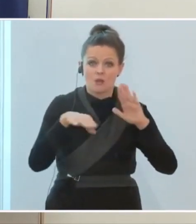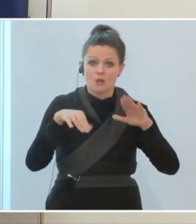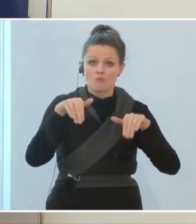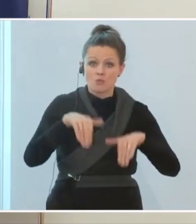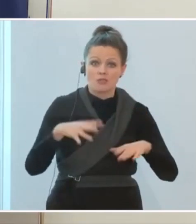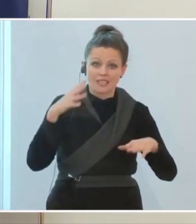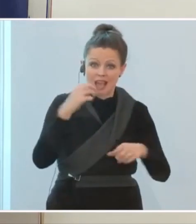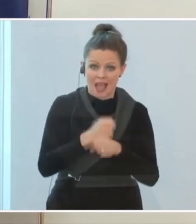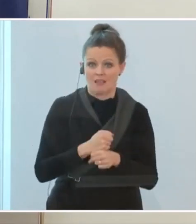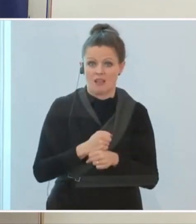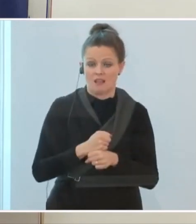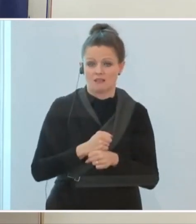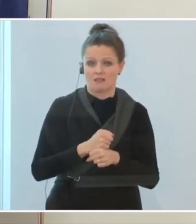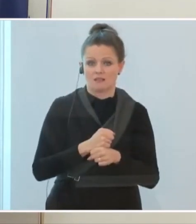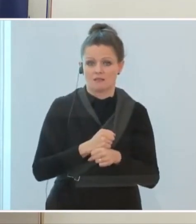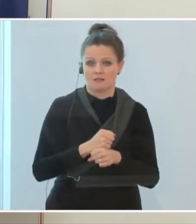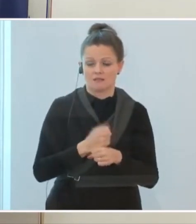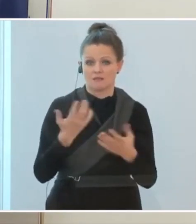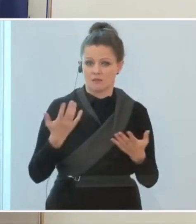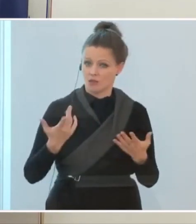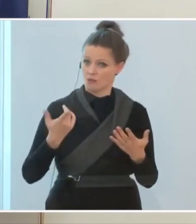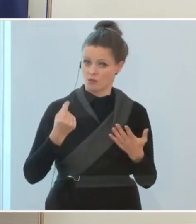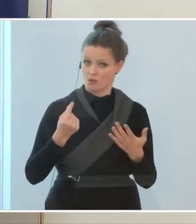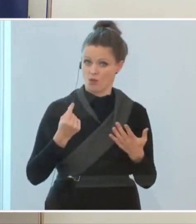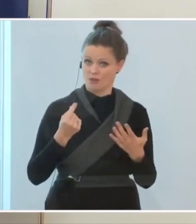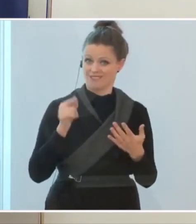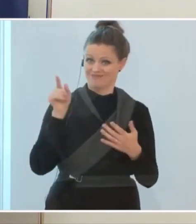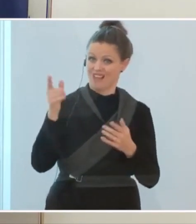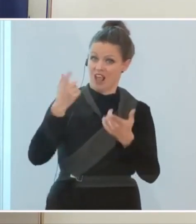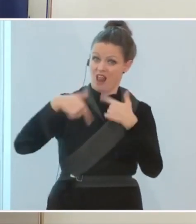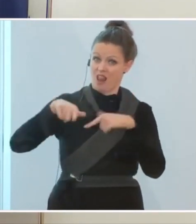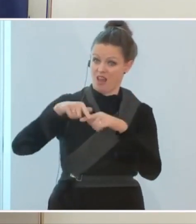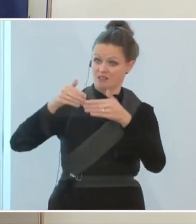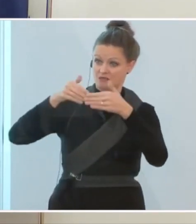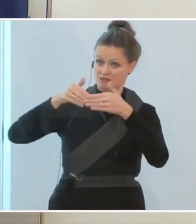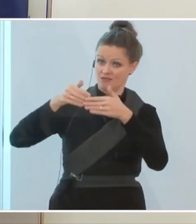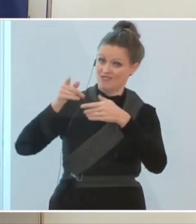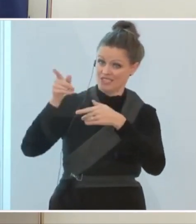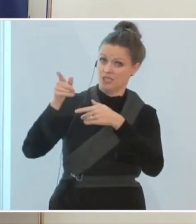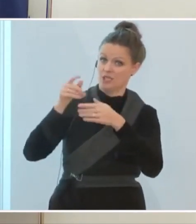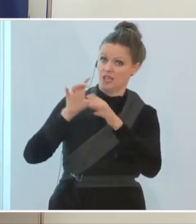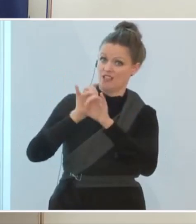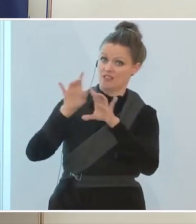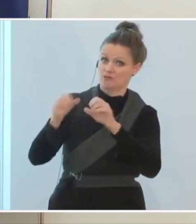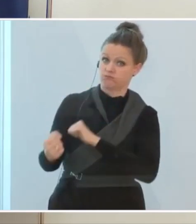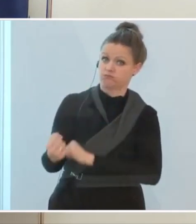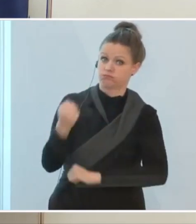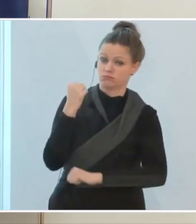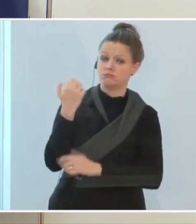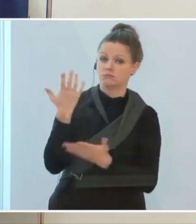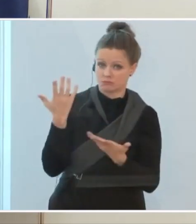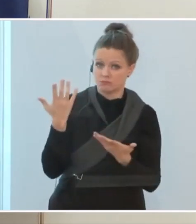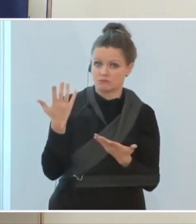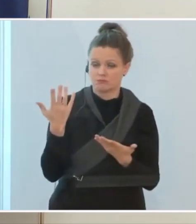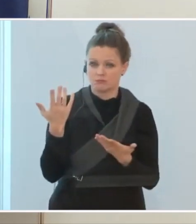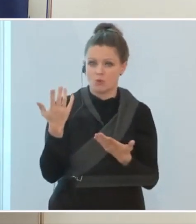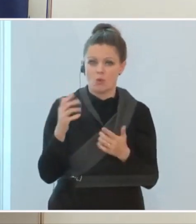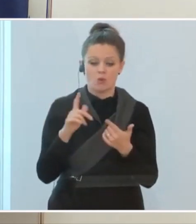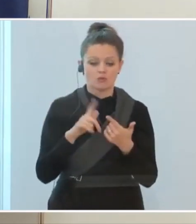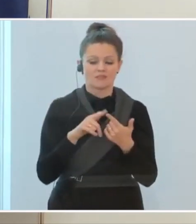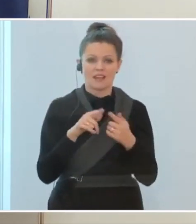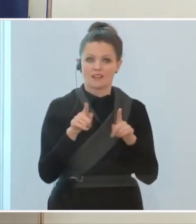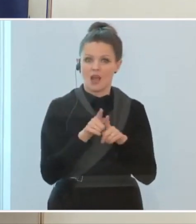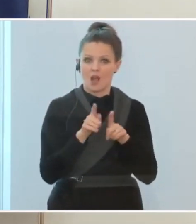man aus einem Land kommt, das eine gewisse Grenze an Infektionsgeschehen überschreitet. Und zum Zweiten,